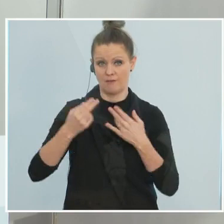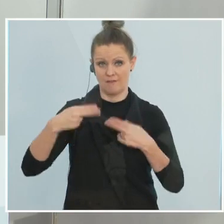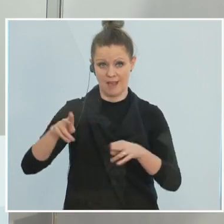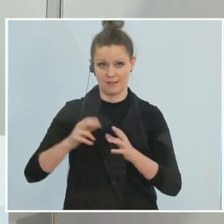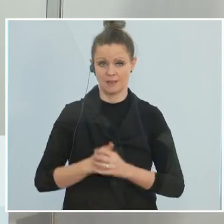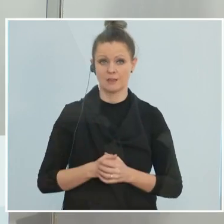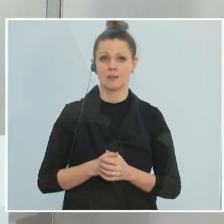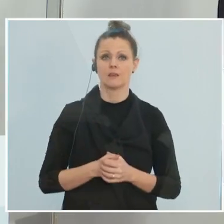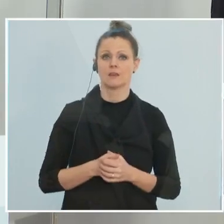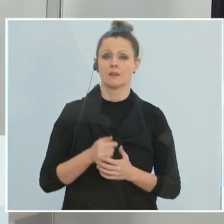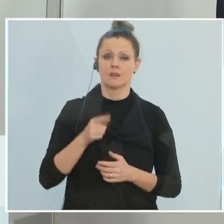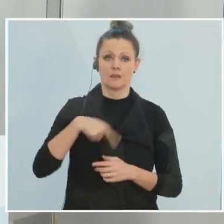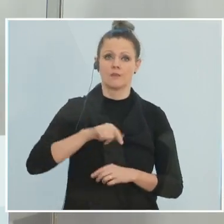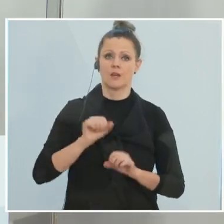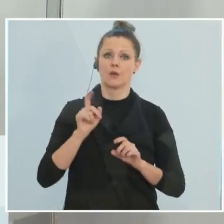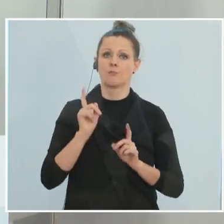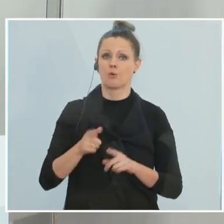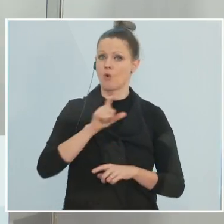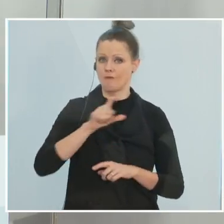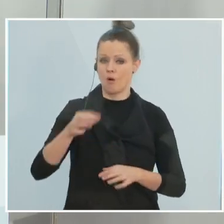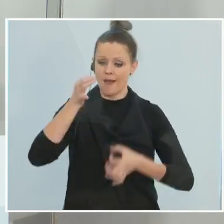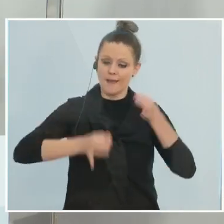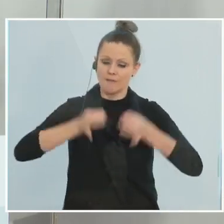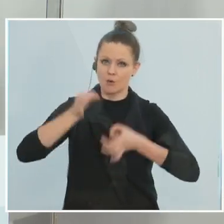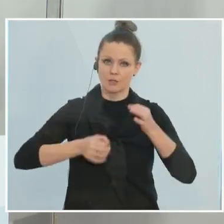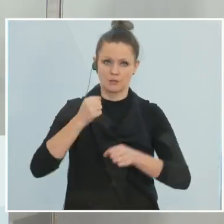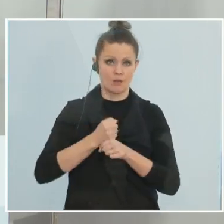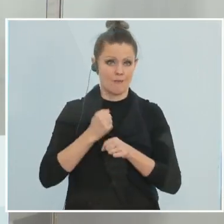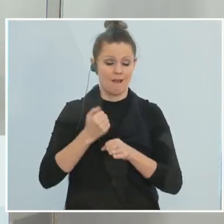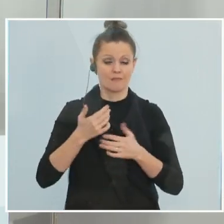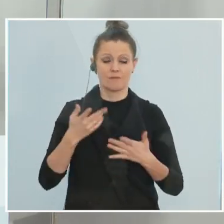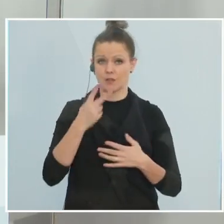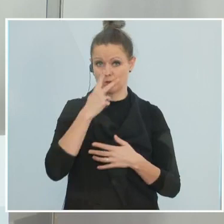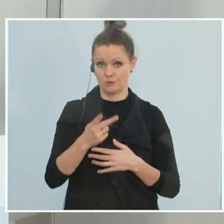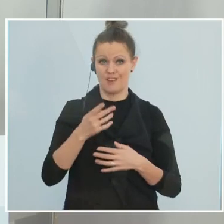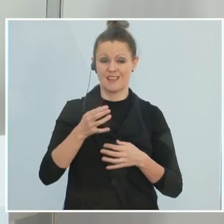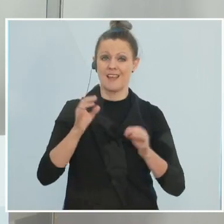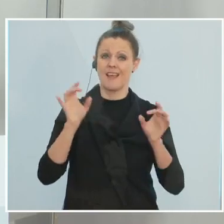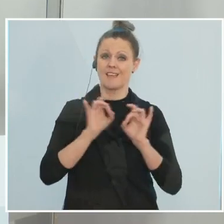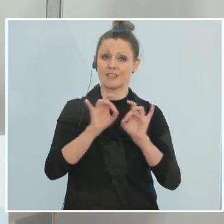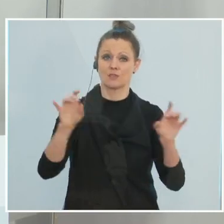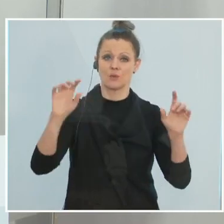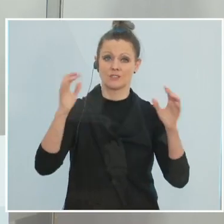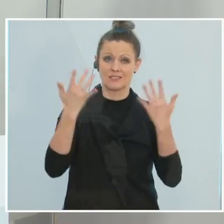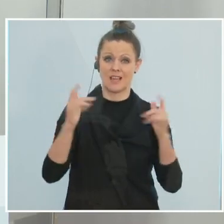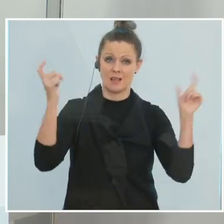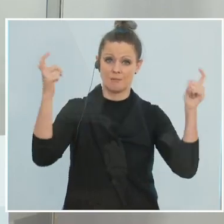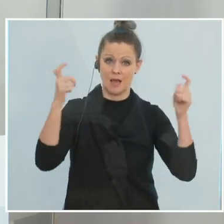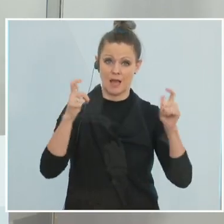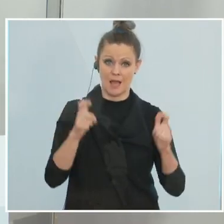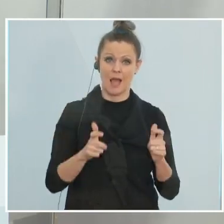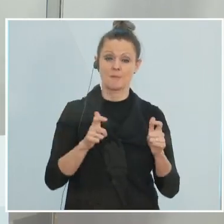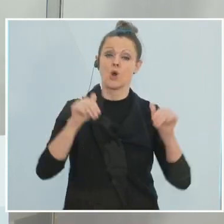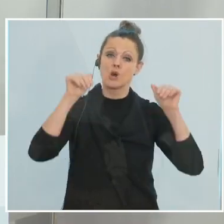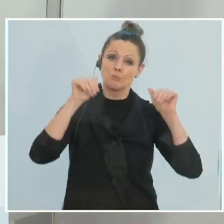Wir werden wöchentlich evaluieren. Und unser Ziel ist es natürlich, jetzt einmal die Infektionszahlen so weit zu drücken, dass